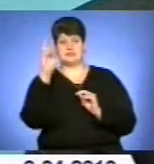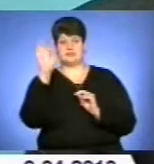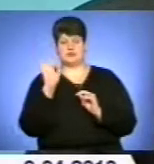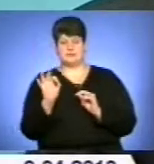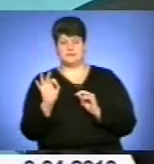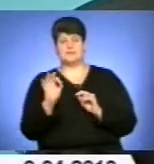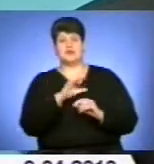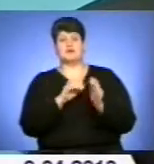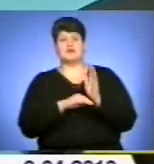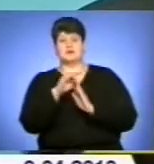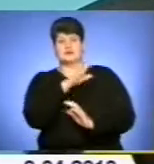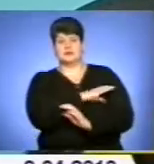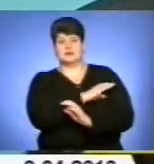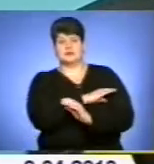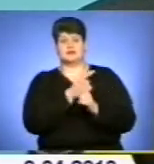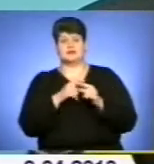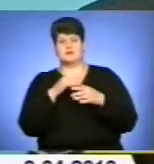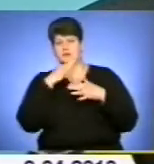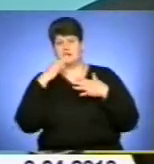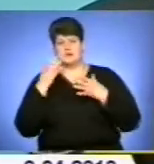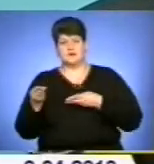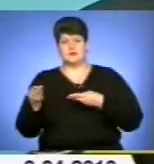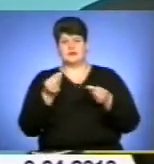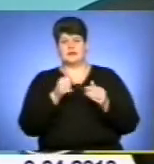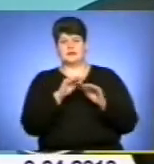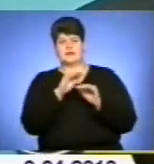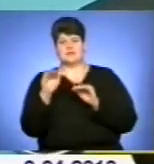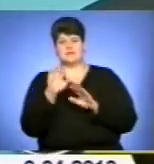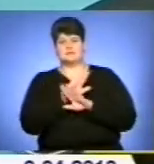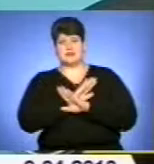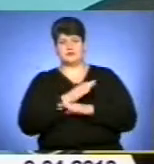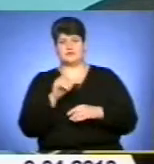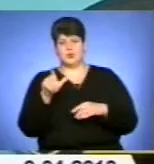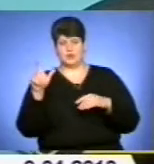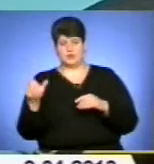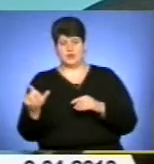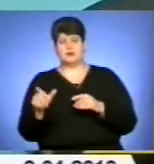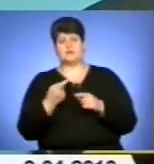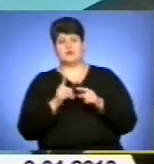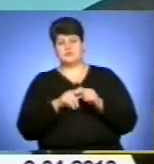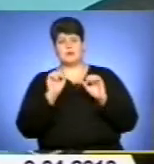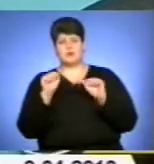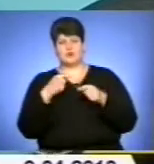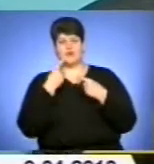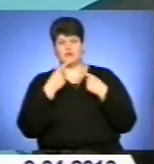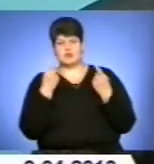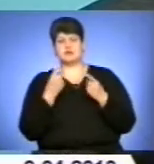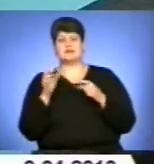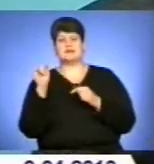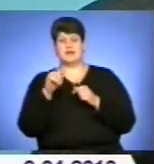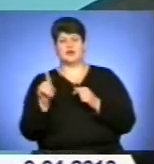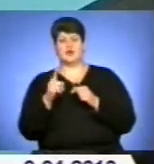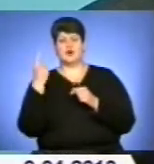найбільше впливає на рівень смертності нашого населення. Про її масштаби можна вести мову про те, що одна